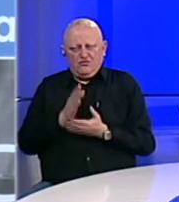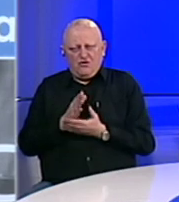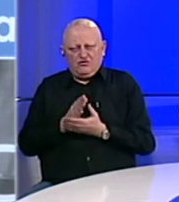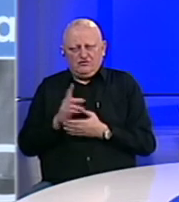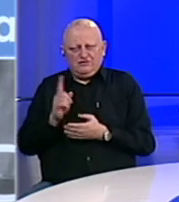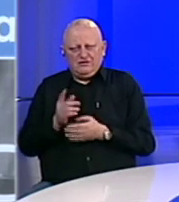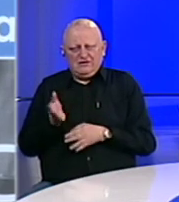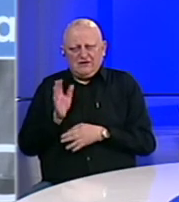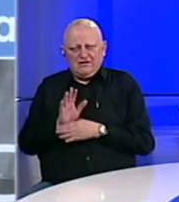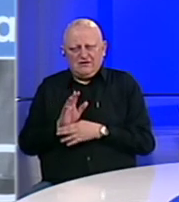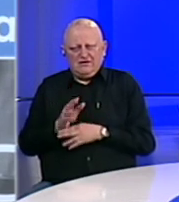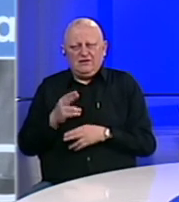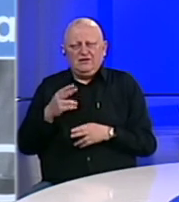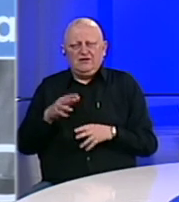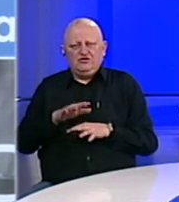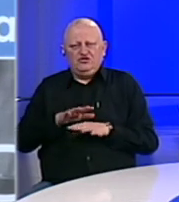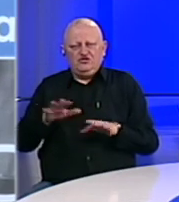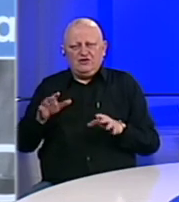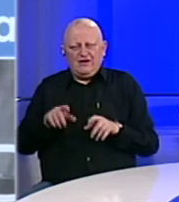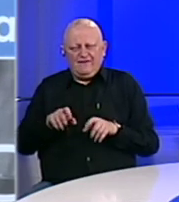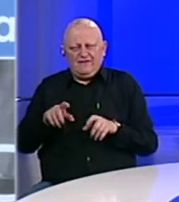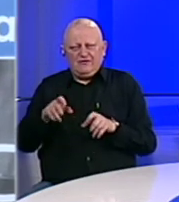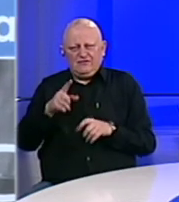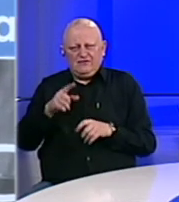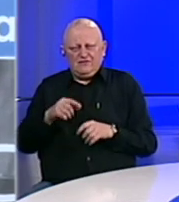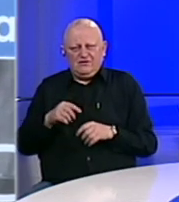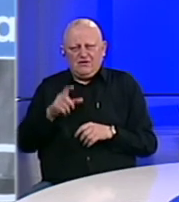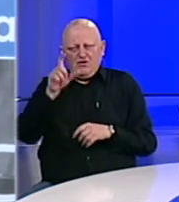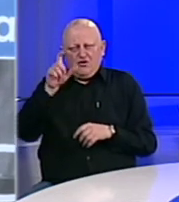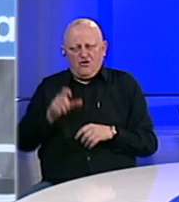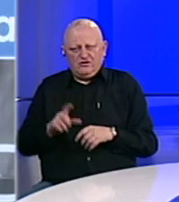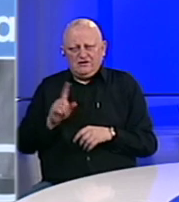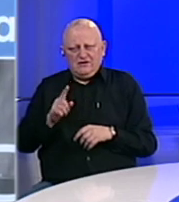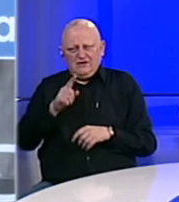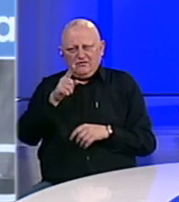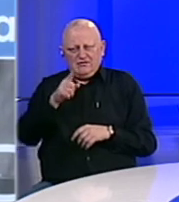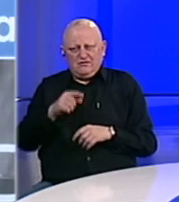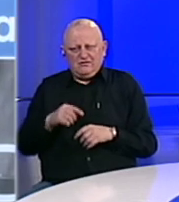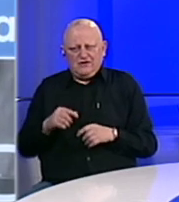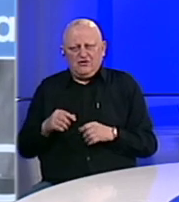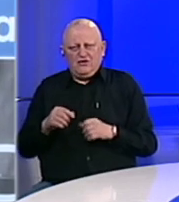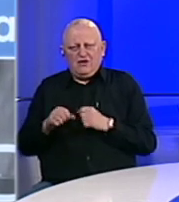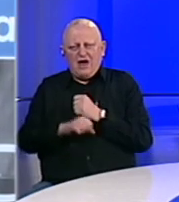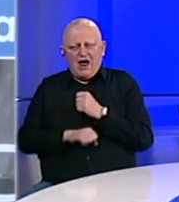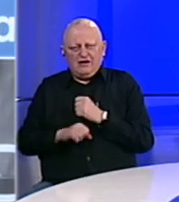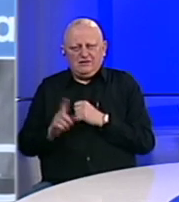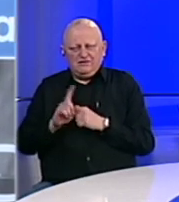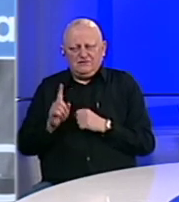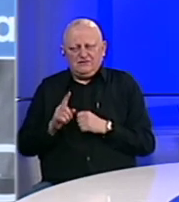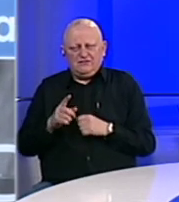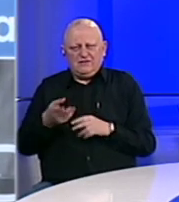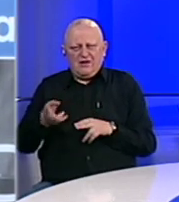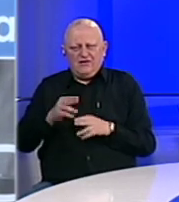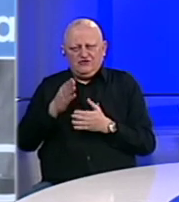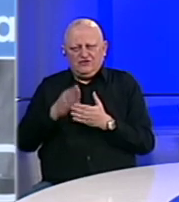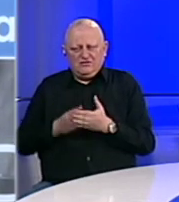suštini nisam pristuvali kada je nastalo širenje koronavirusa i ta sporna osoba nije bila na toj, dakle, akademiji ili ne na njenom